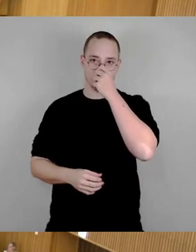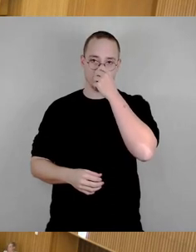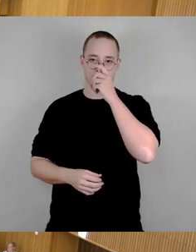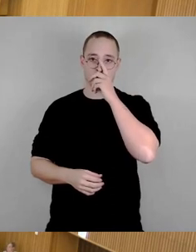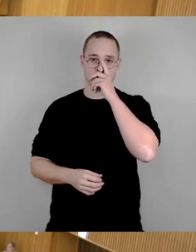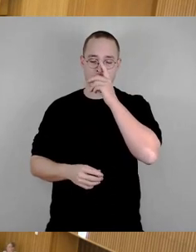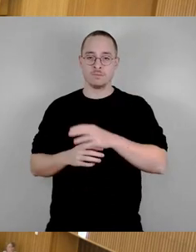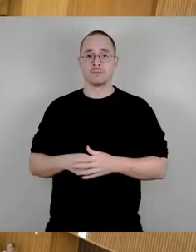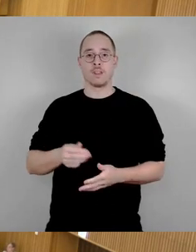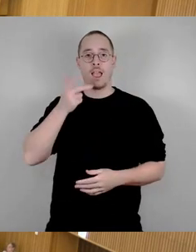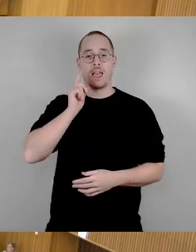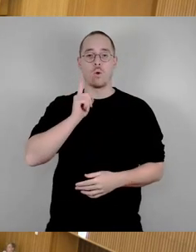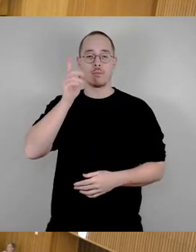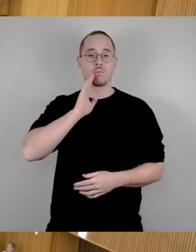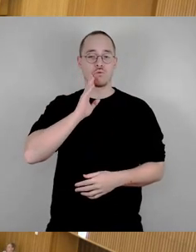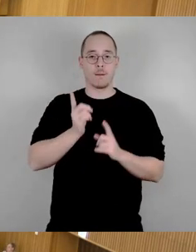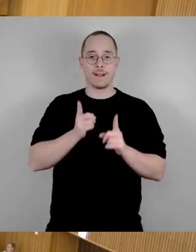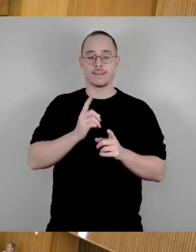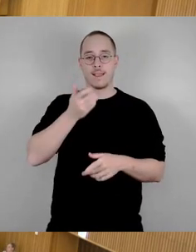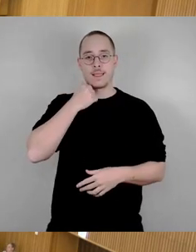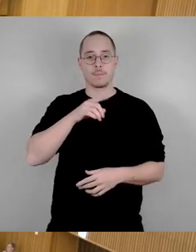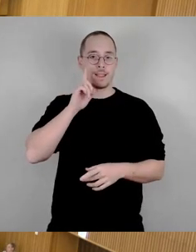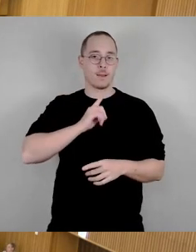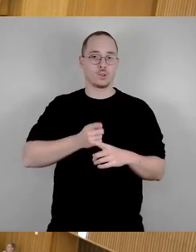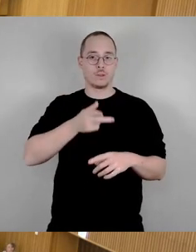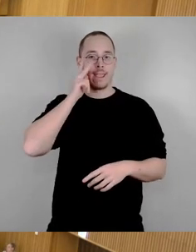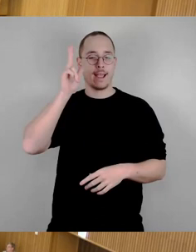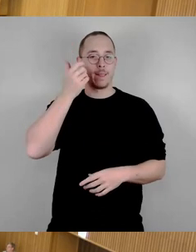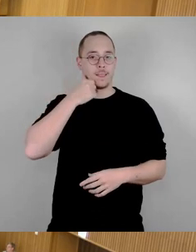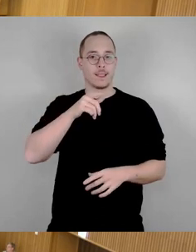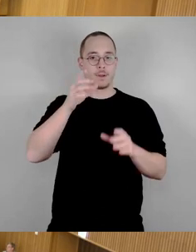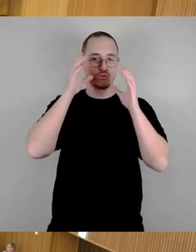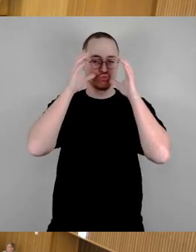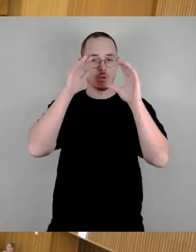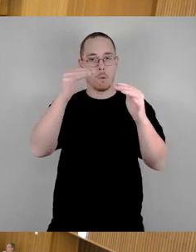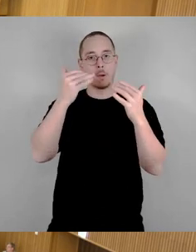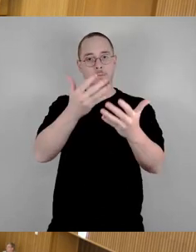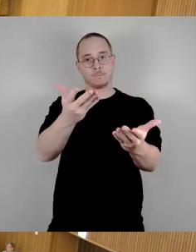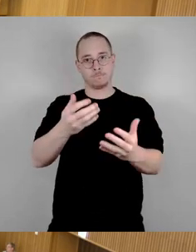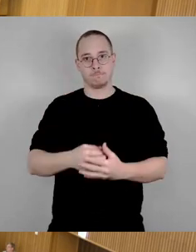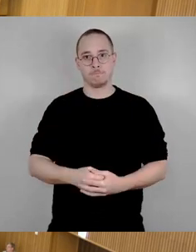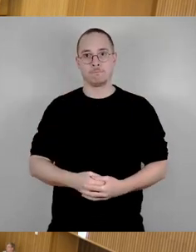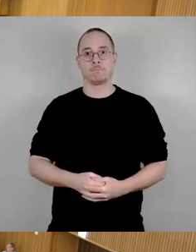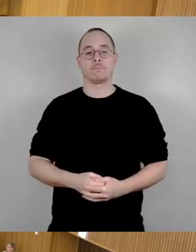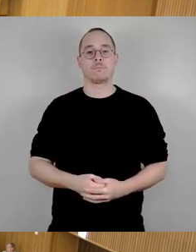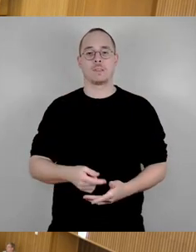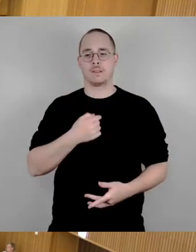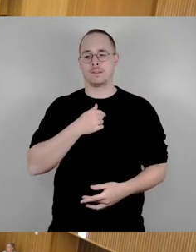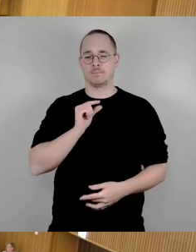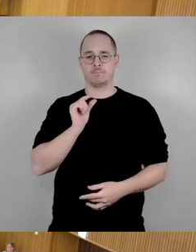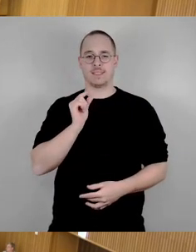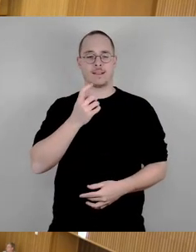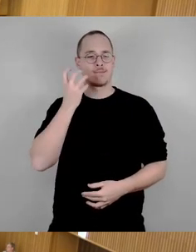Herr Oberbürgermeister, meine Damen und Herren, liebe Zuhörende. Was mich ein bisschen ärgert, ist, dass so dargestellt wird, als wäre